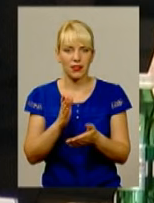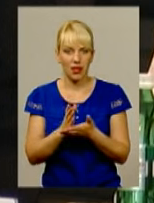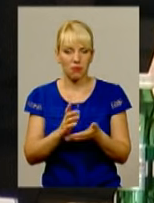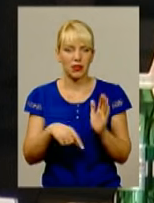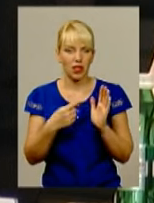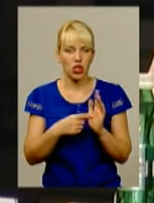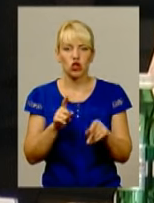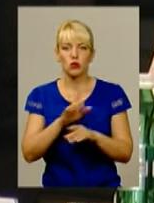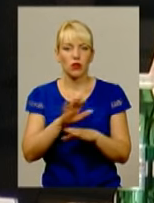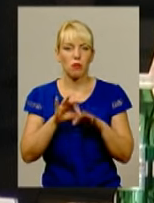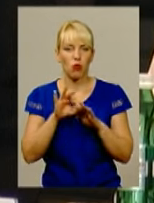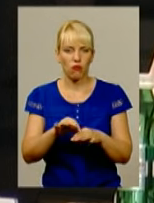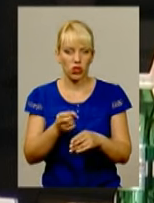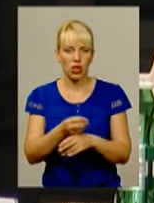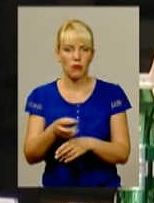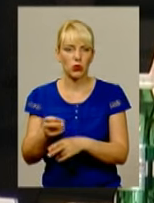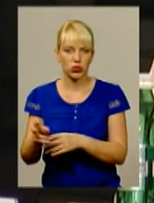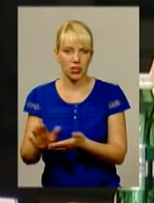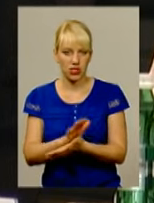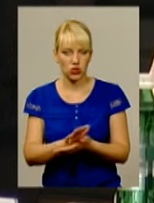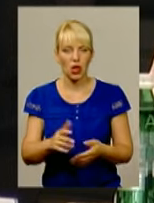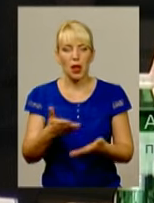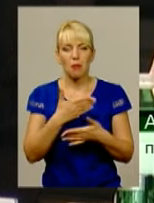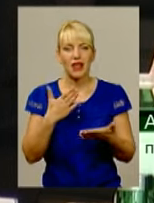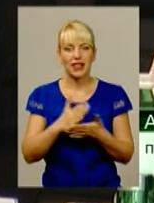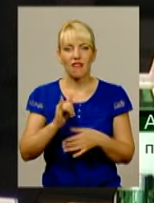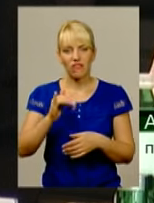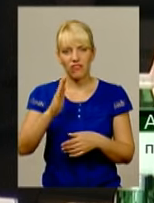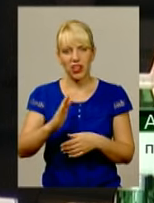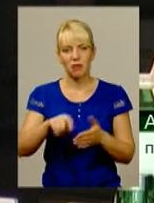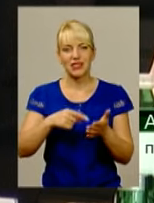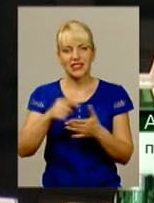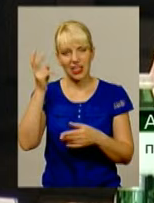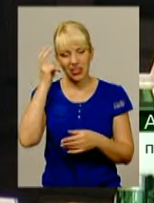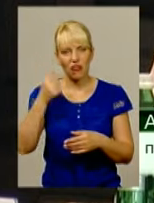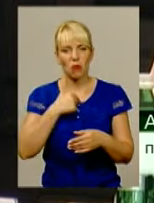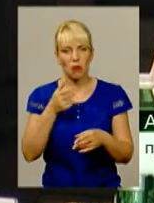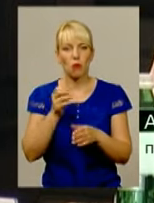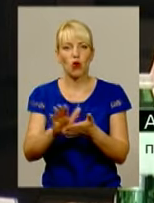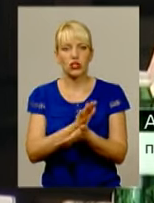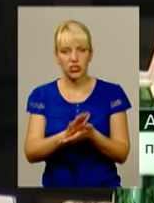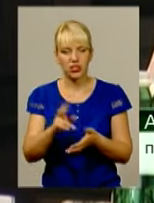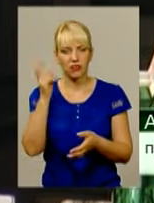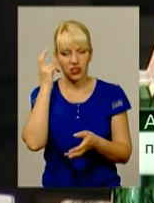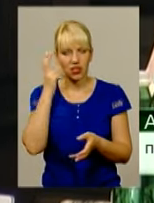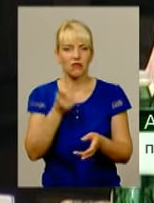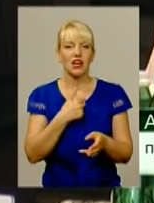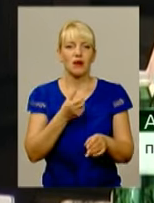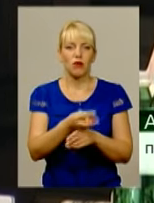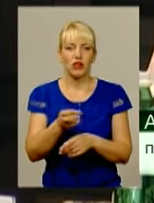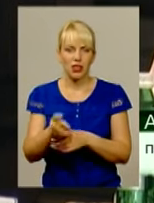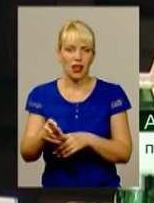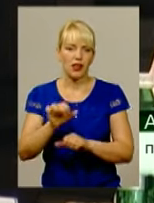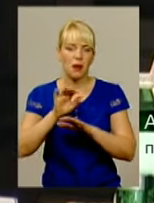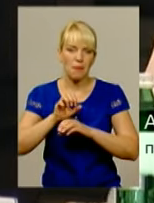а на місцях. В Києві ми почистили міністрів, замміністрів, керівників департаментів. Чому в конкретному